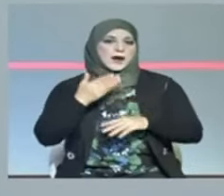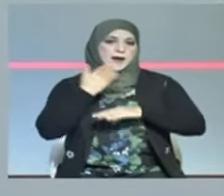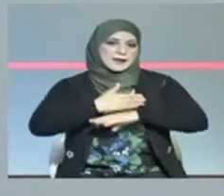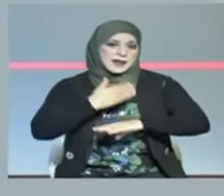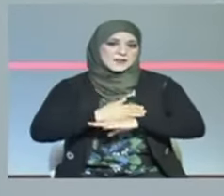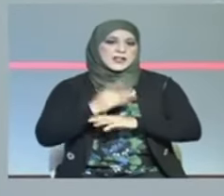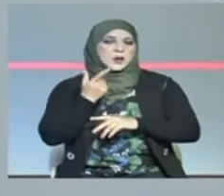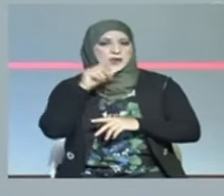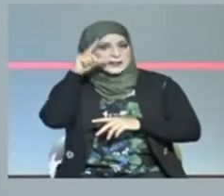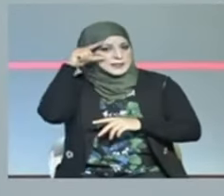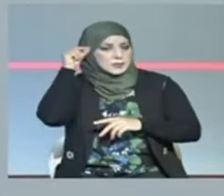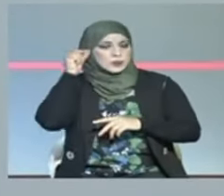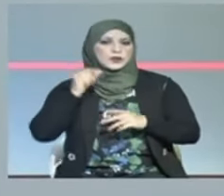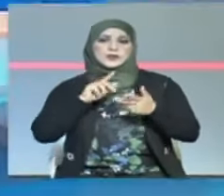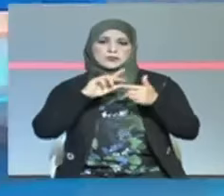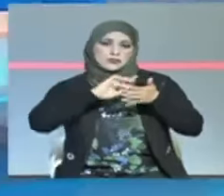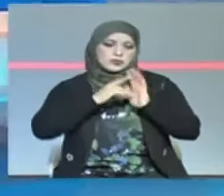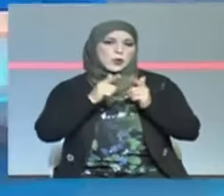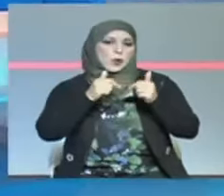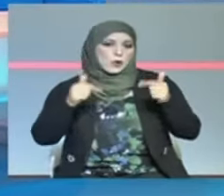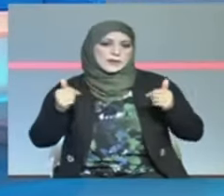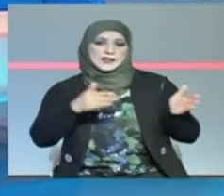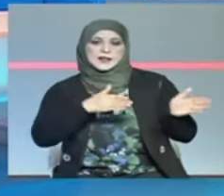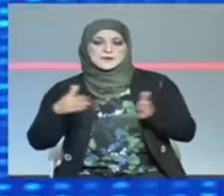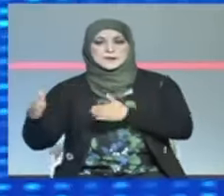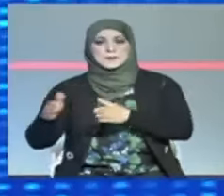الشعار للجهة ومن الجهة